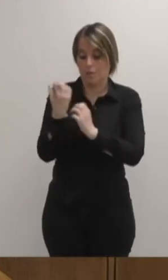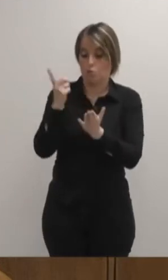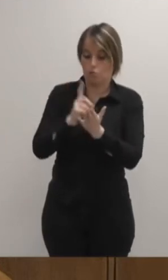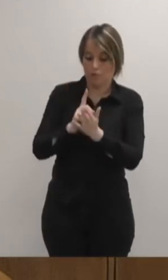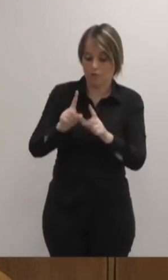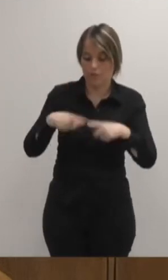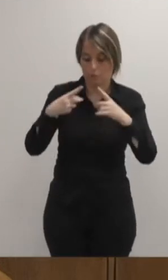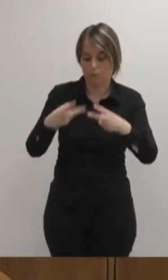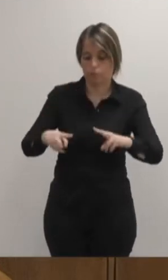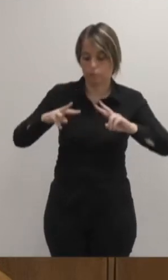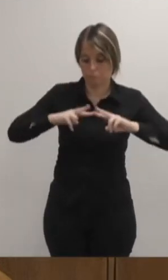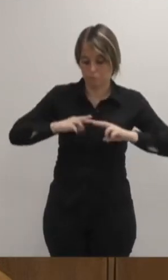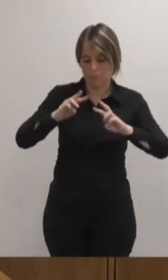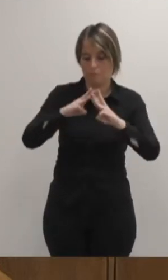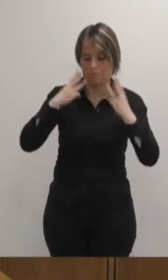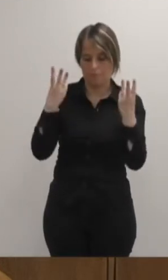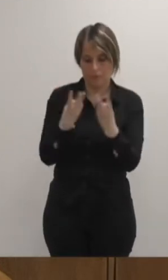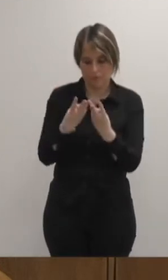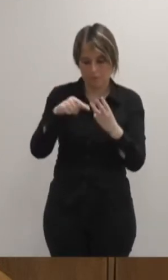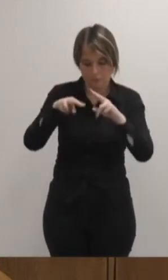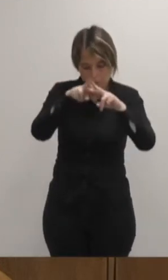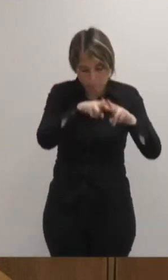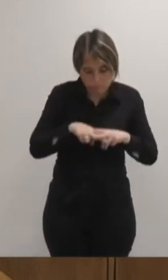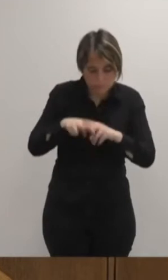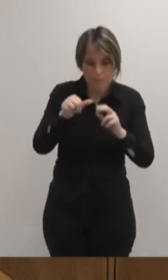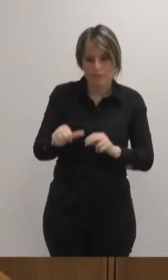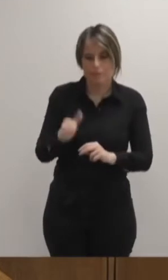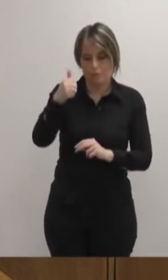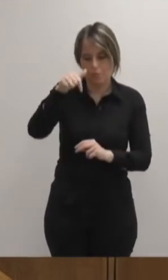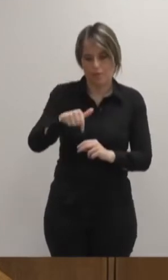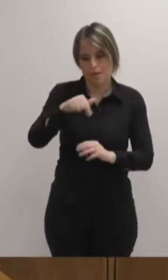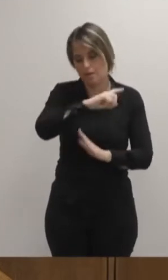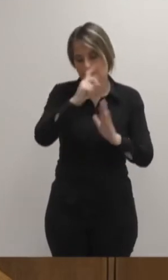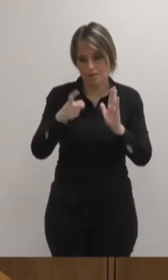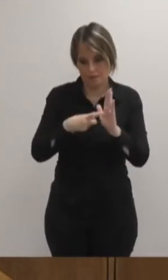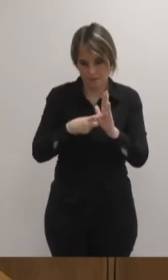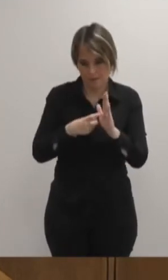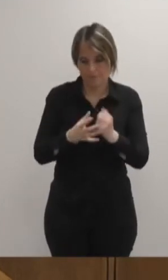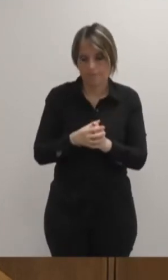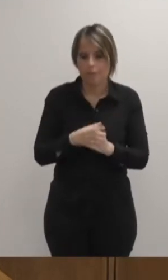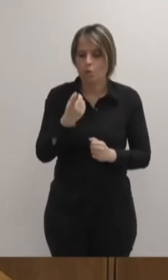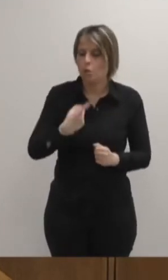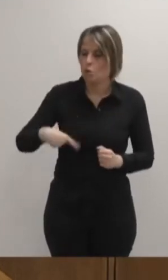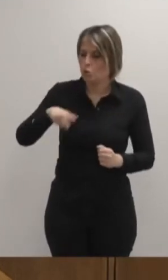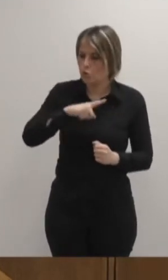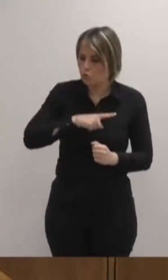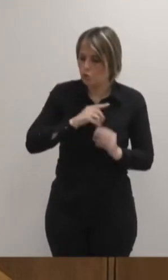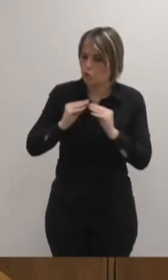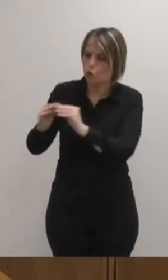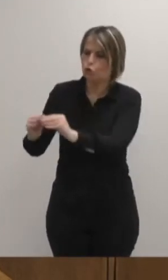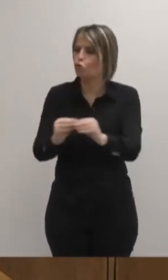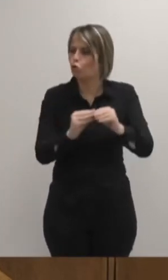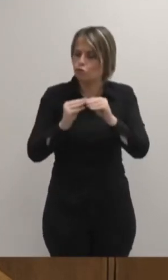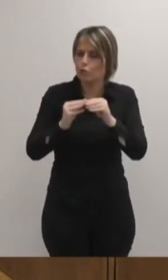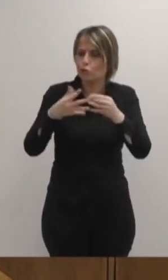Gure nahiada, onarrizkoa doztasuna ahalik eta zabalena izatea, horretarako benetako borondatea erakutsi